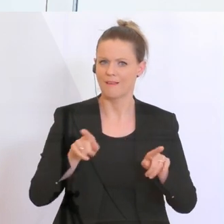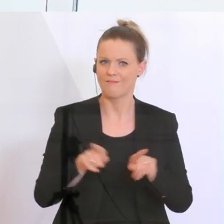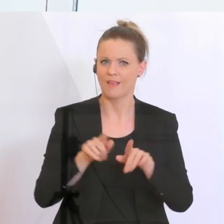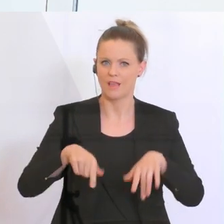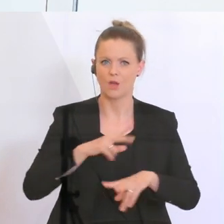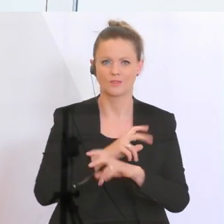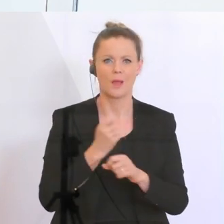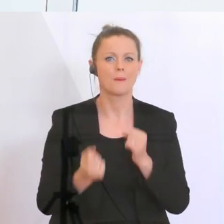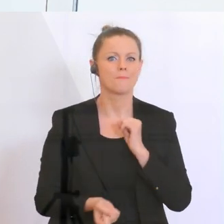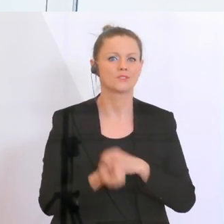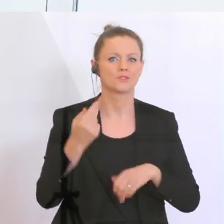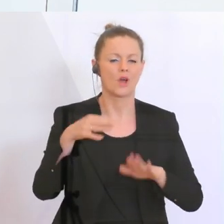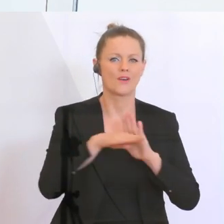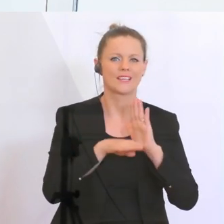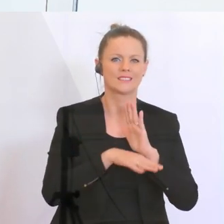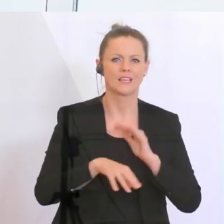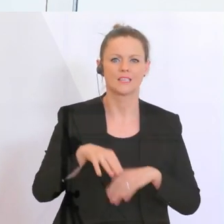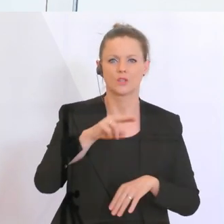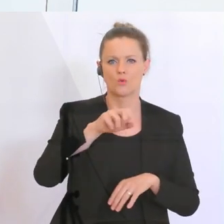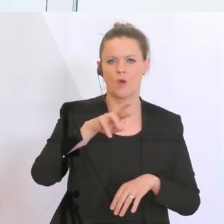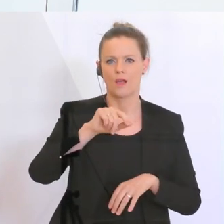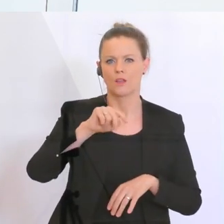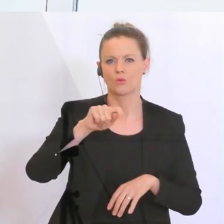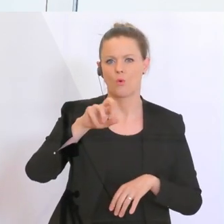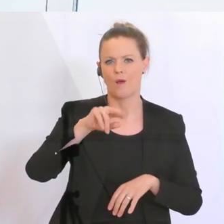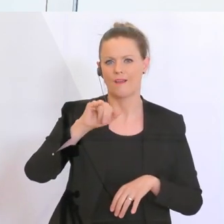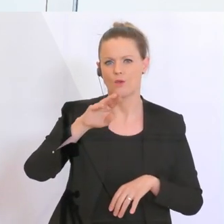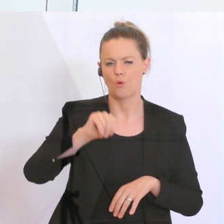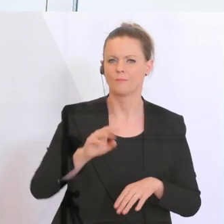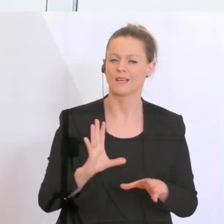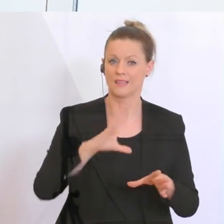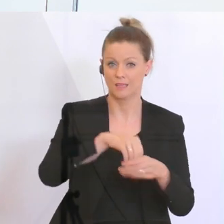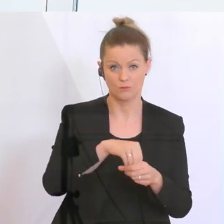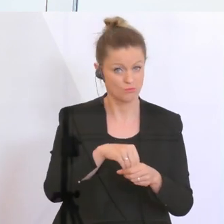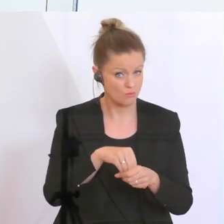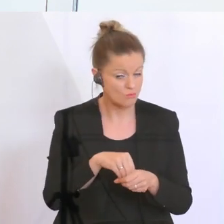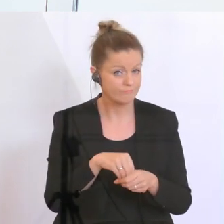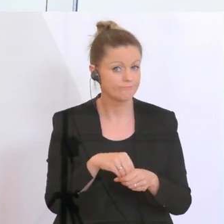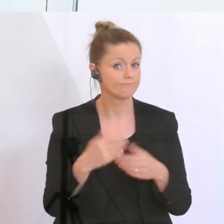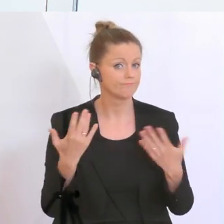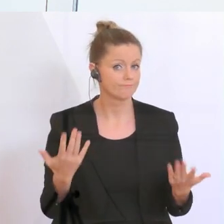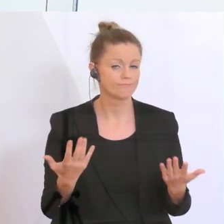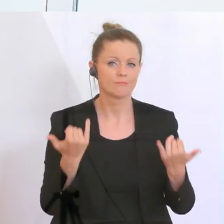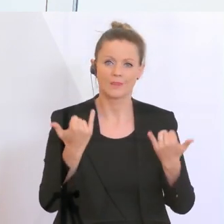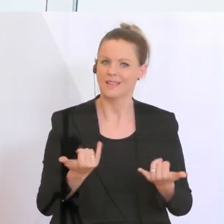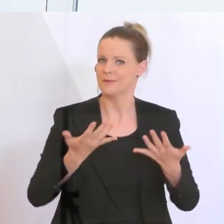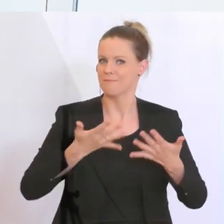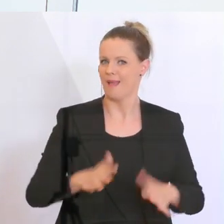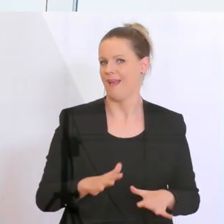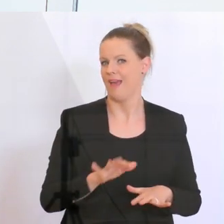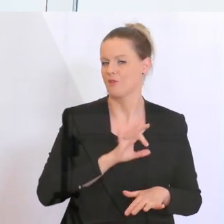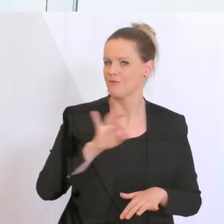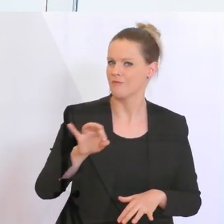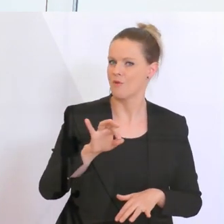gesetzliche Moratorium, das in den letzten Wochen dazugekommen ist, steht nun bereit für all